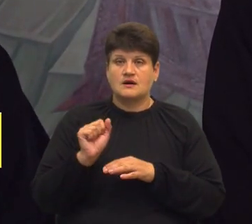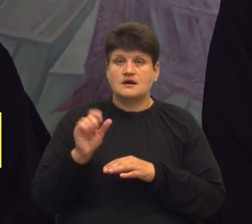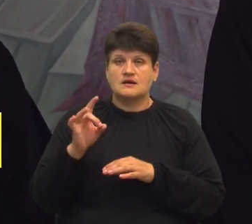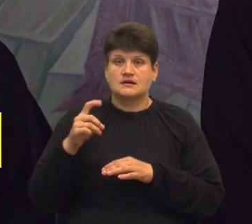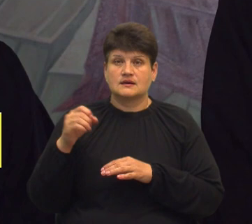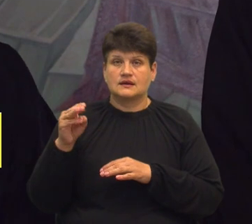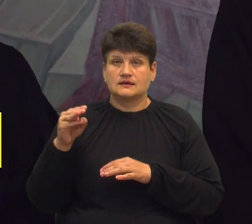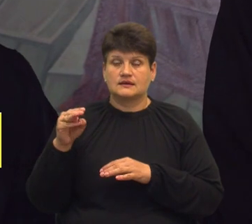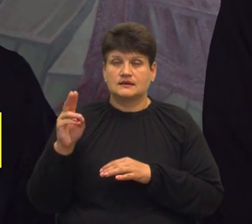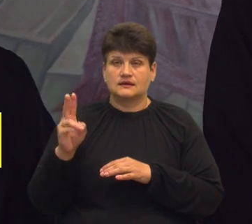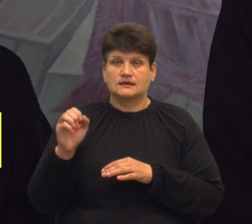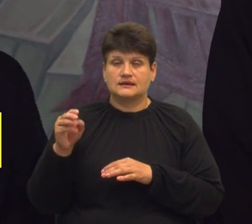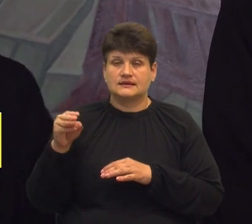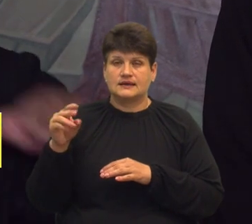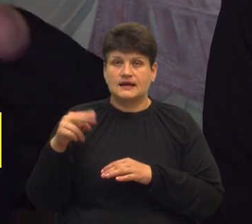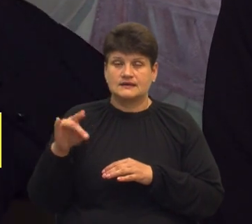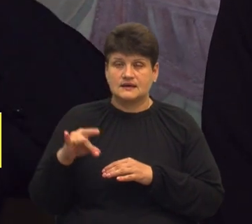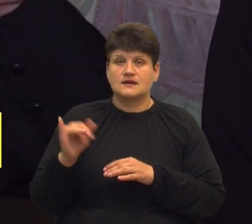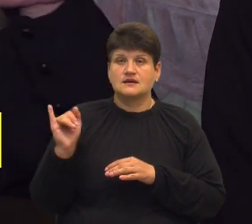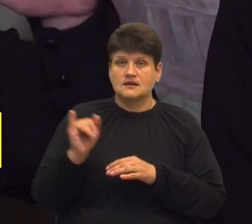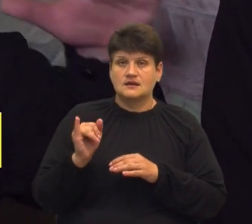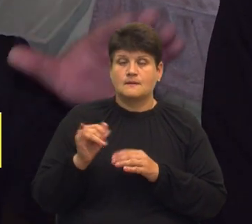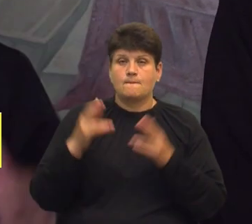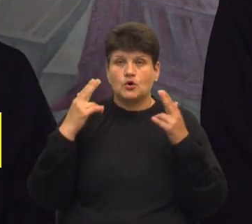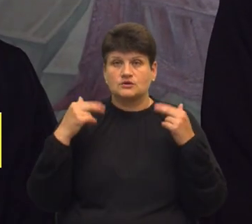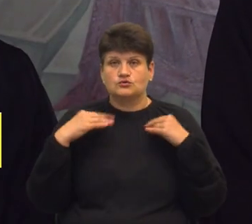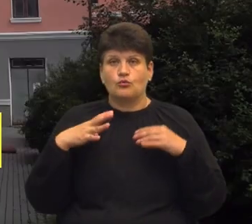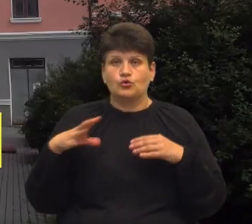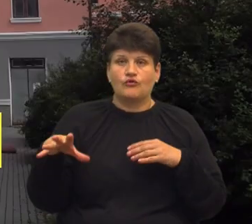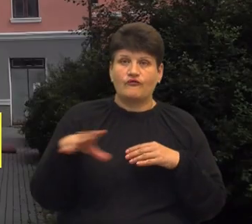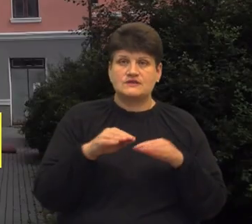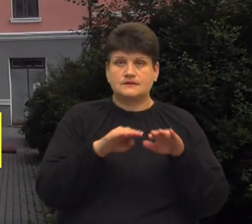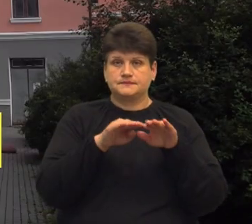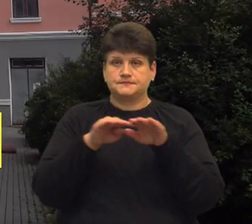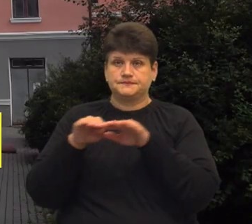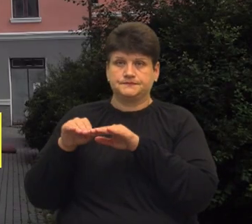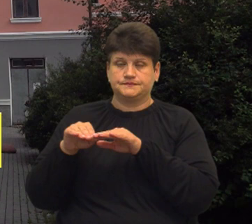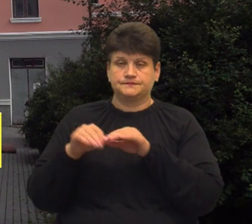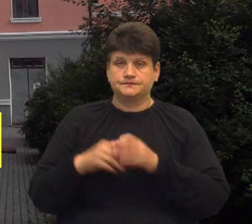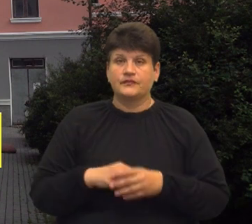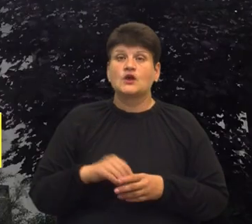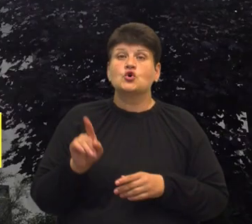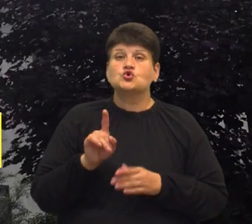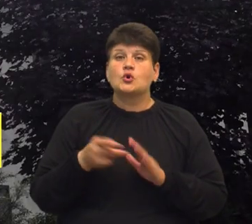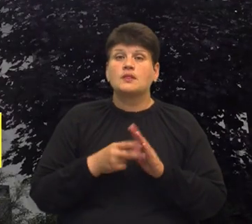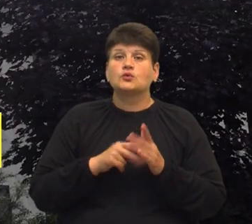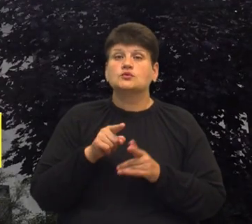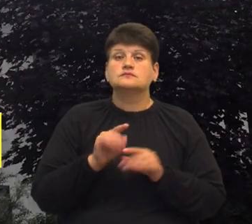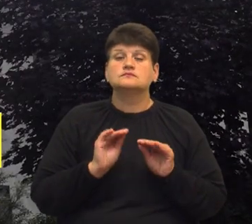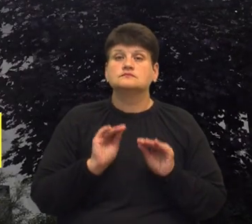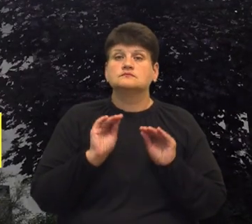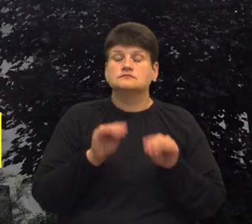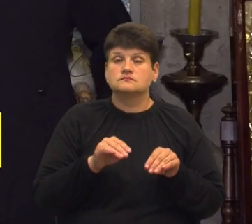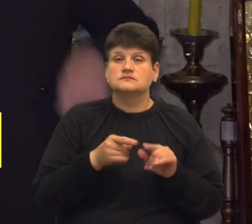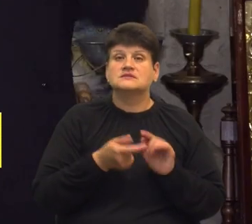колишній домініканський монастир, і цей будинок, що воно було приблизно десь на одній висоті. Що планують розмістити у добудованому